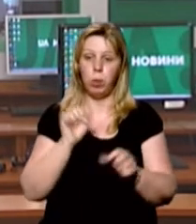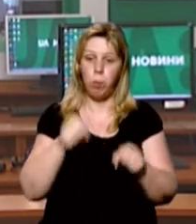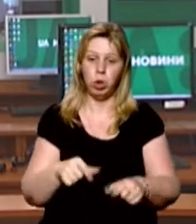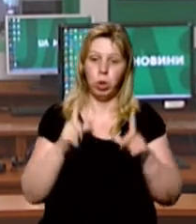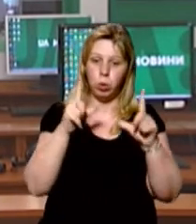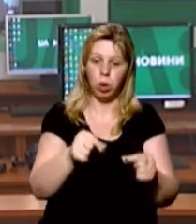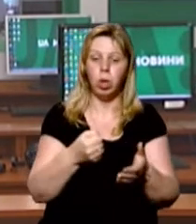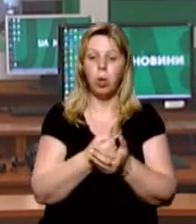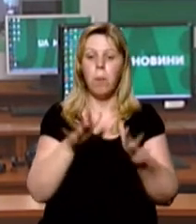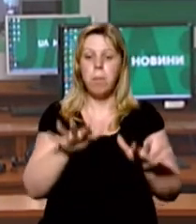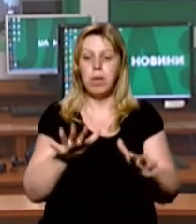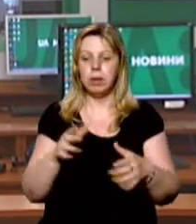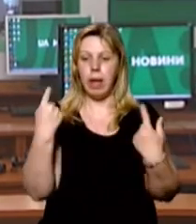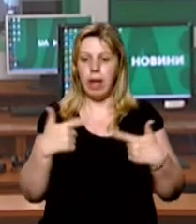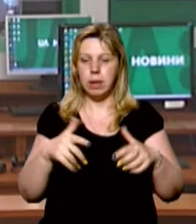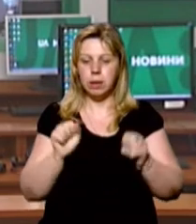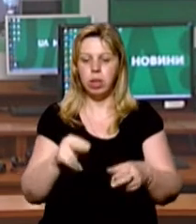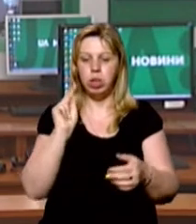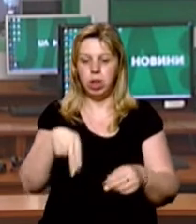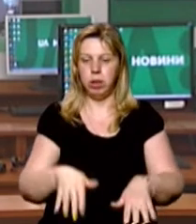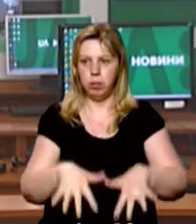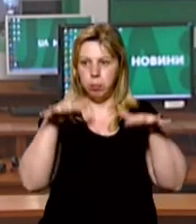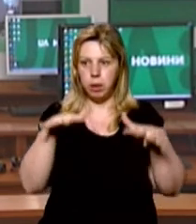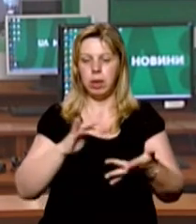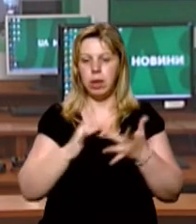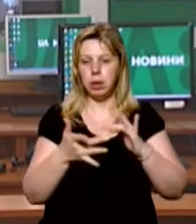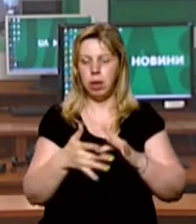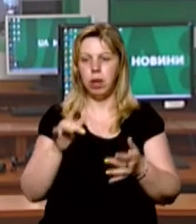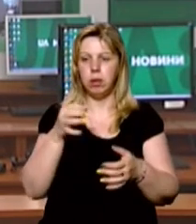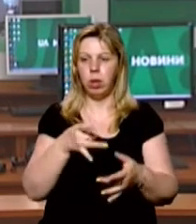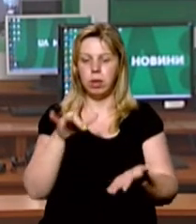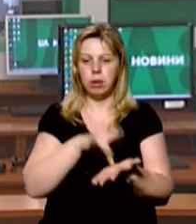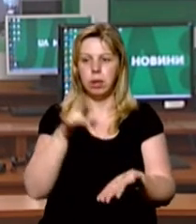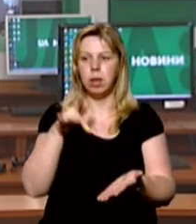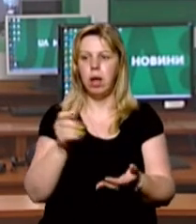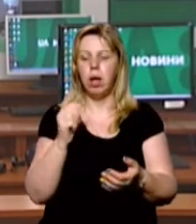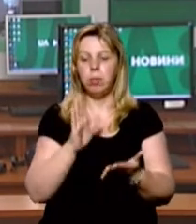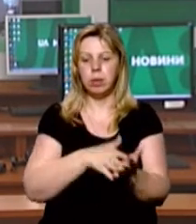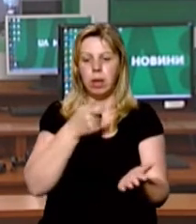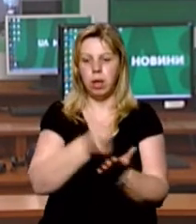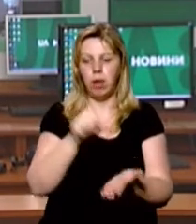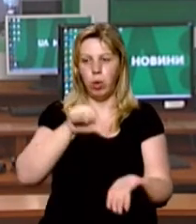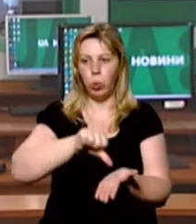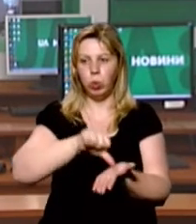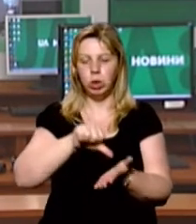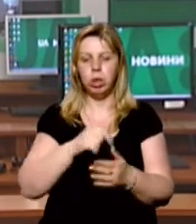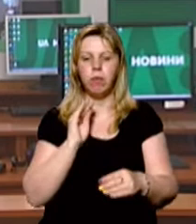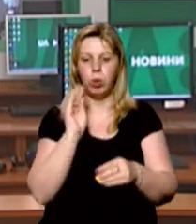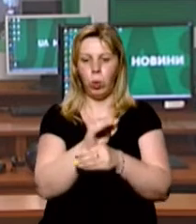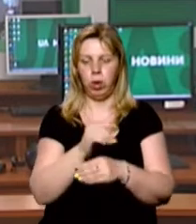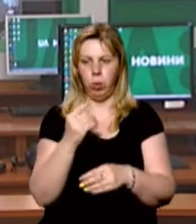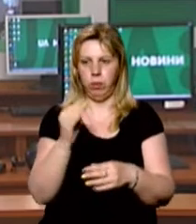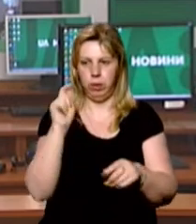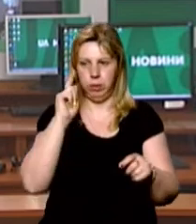доїхати до пунктів тестування через підтоплення на сайтах регіональних центрів, розмістять зразок заяви про участь у додатковій